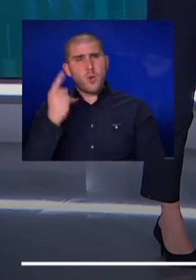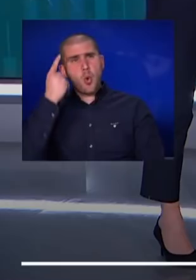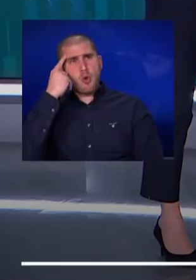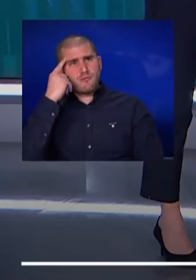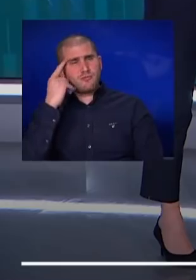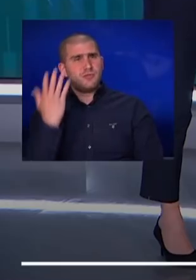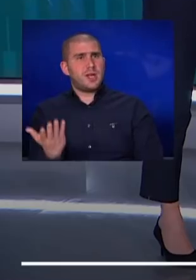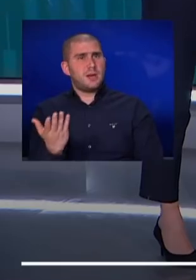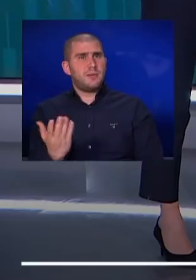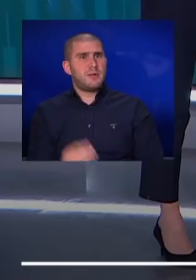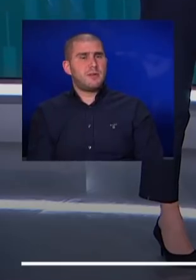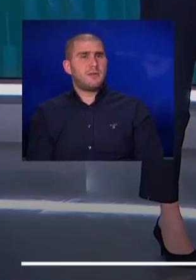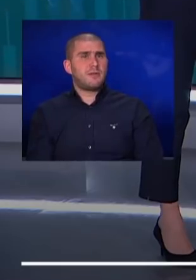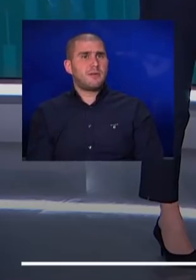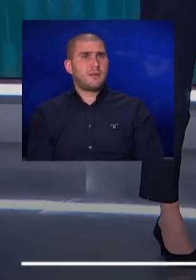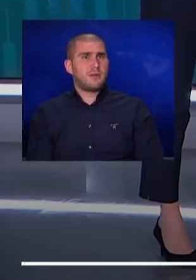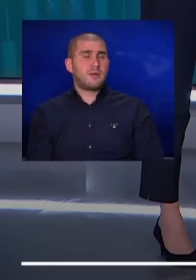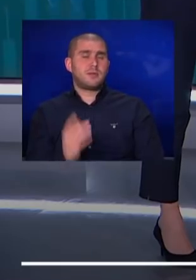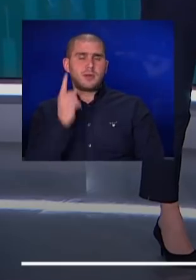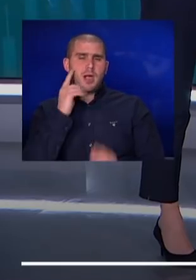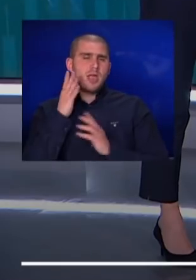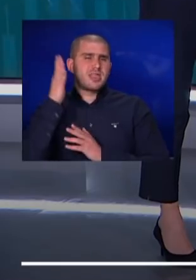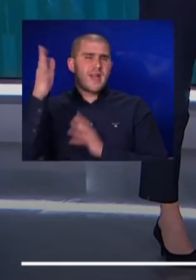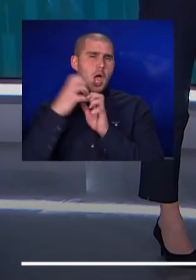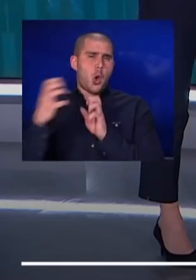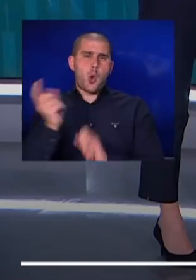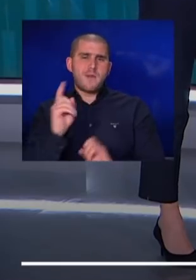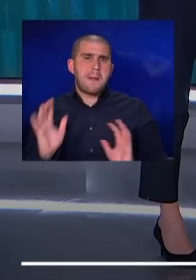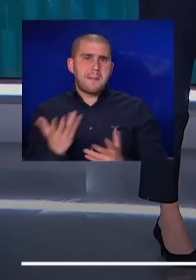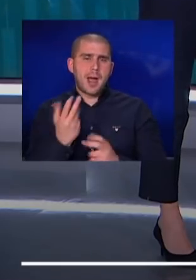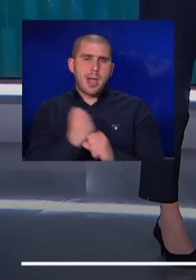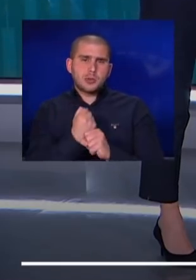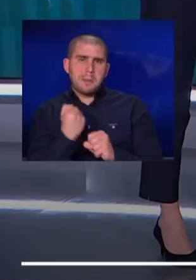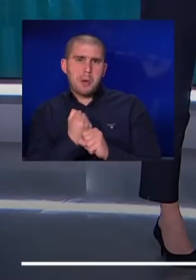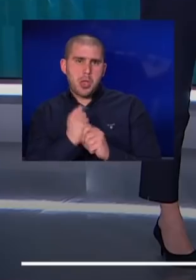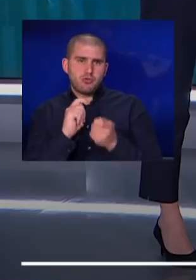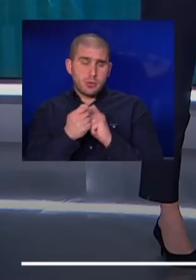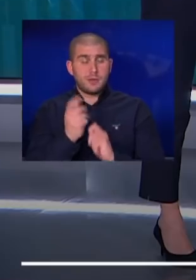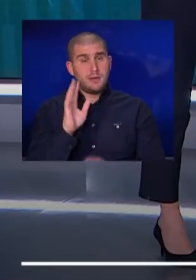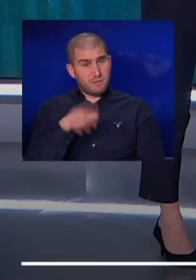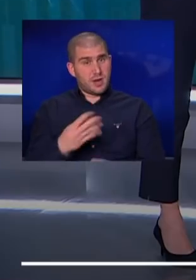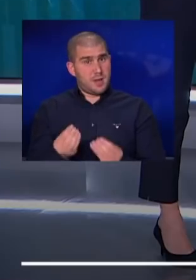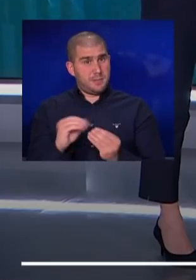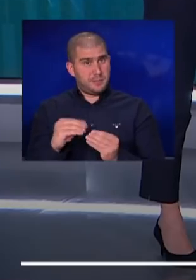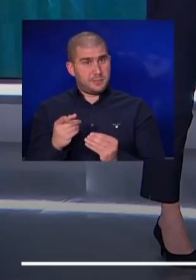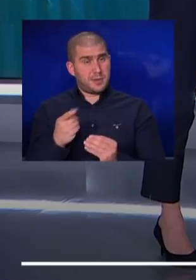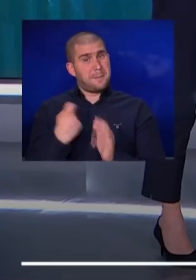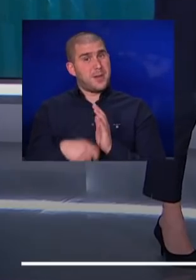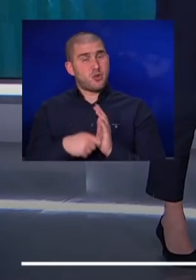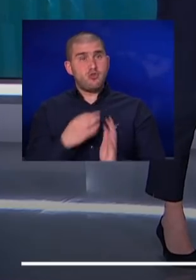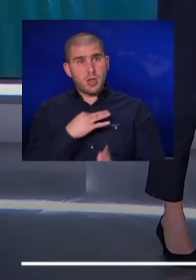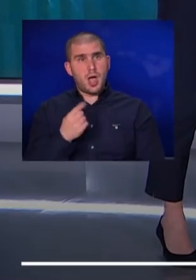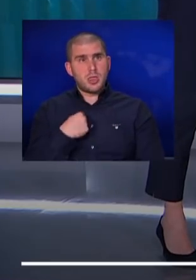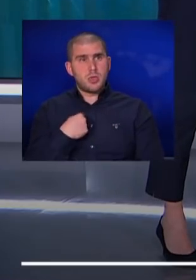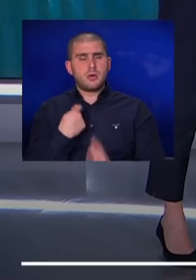ארוך טווח ולא ממהרים לעשות פעולות וכמו כן, גם כן ברכישות שלנו אנחנו